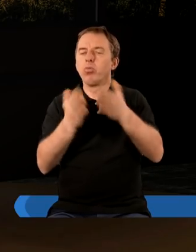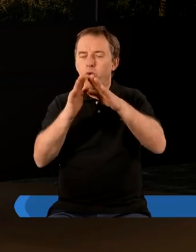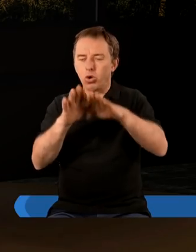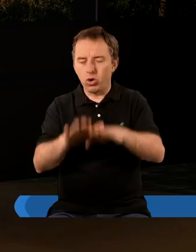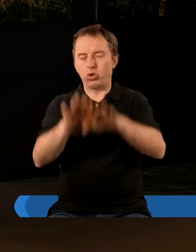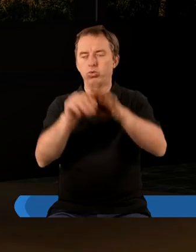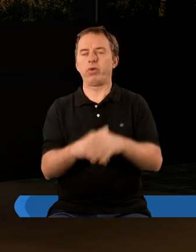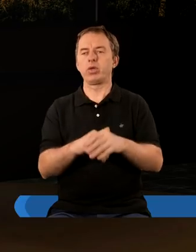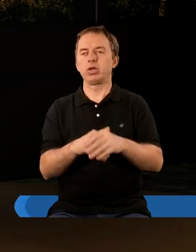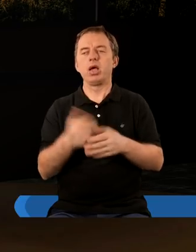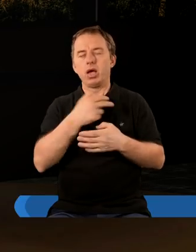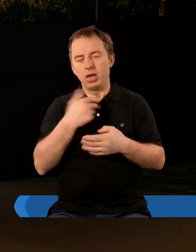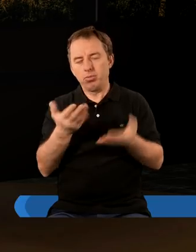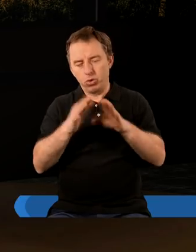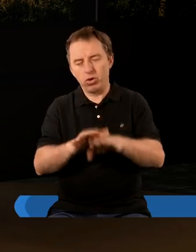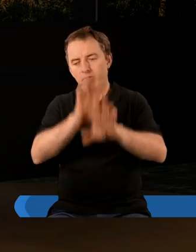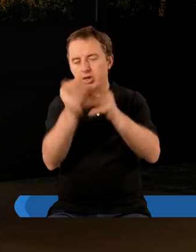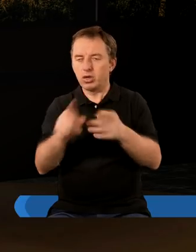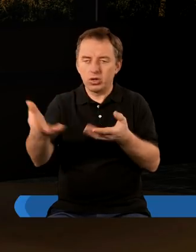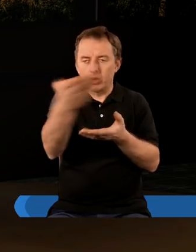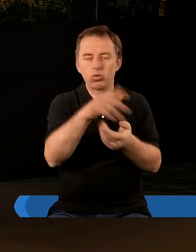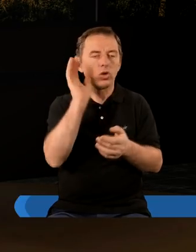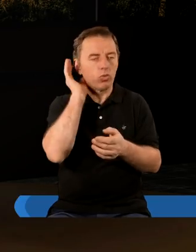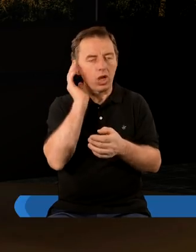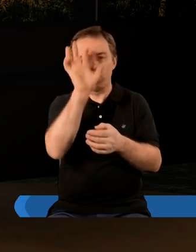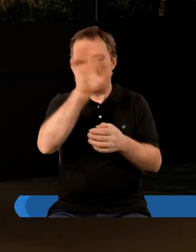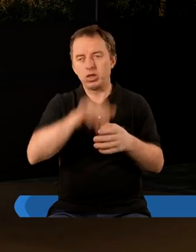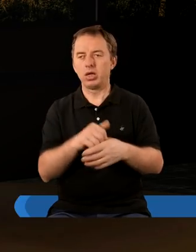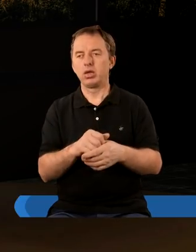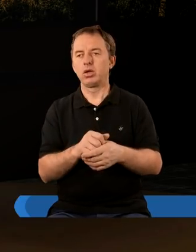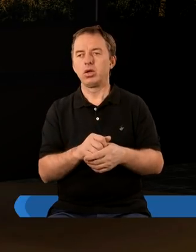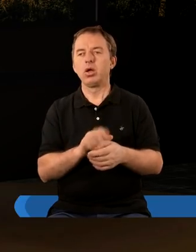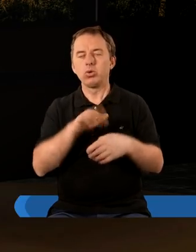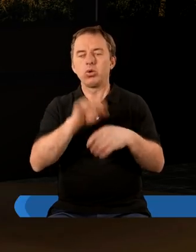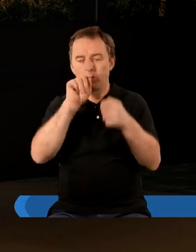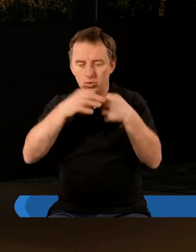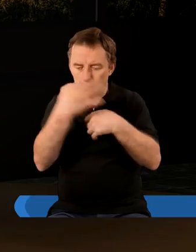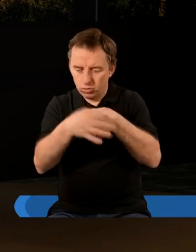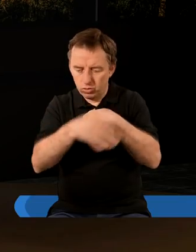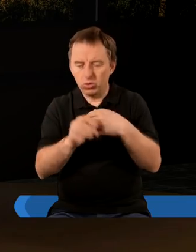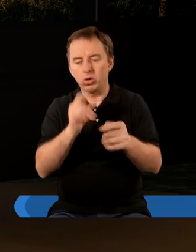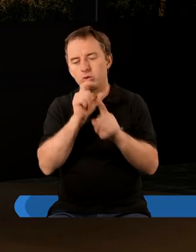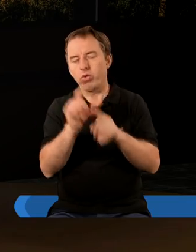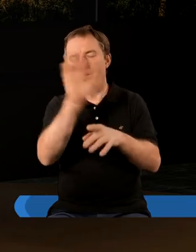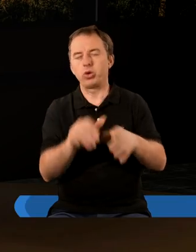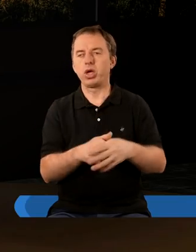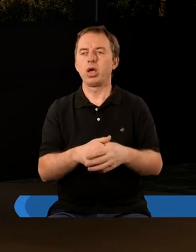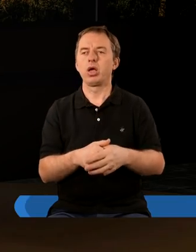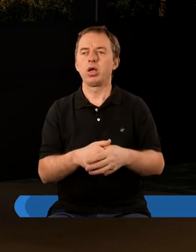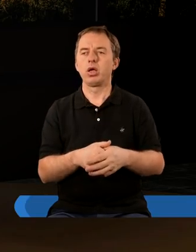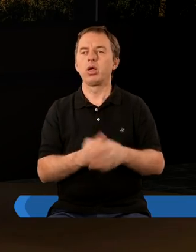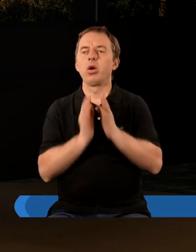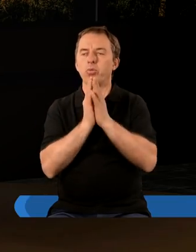pobogłosow nas pobogłosow tych wszystkich którzy śledzą to studium Słowa Bożego